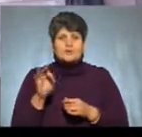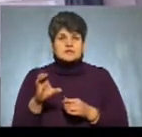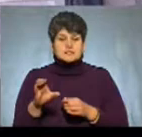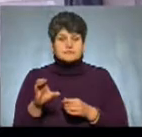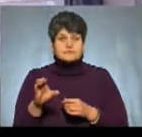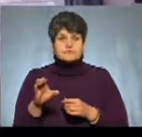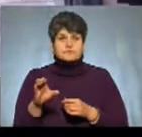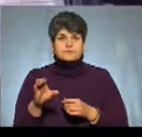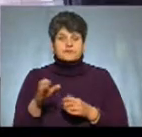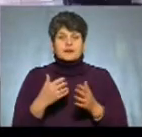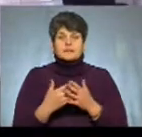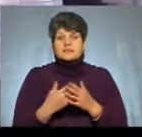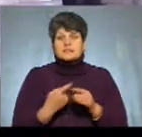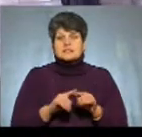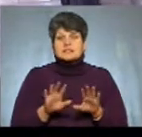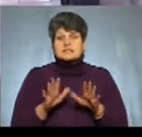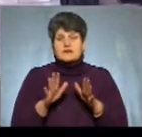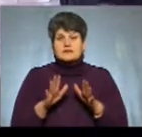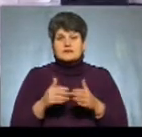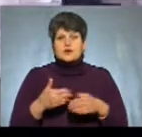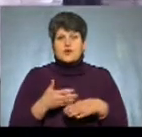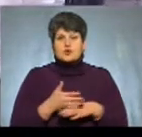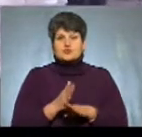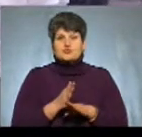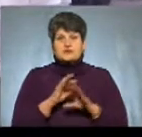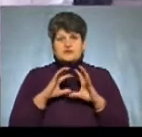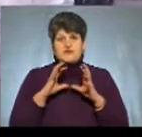Очевидно, це стався розкол у світовому православі.